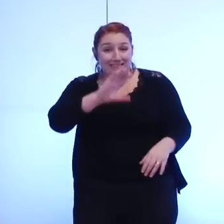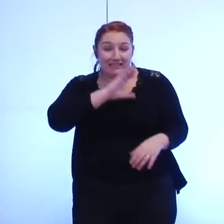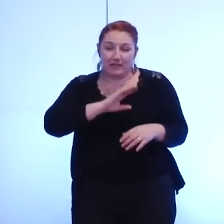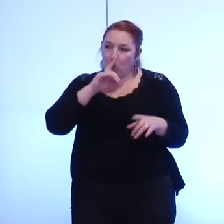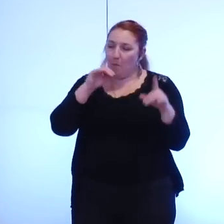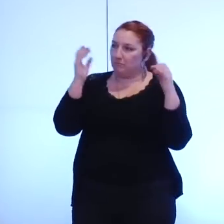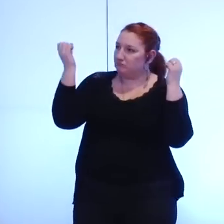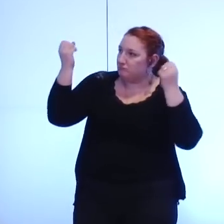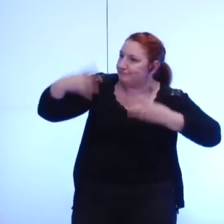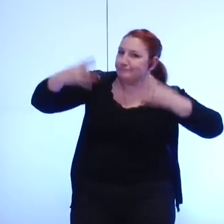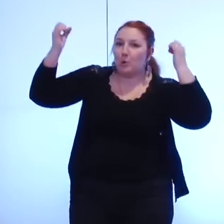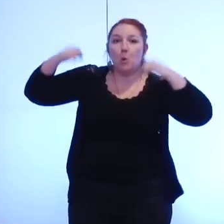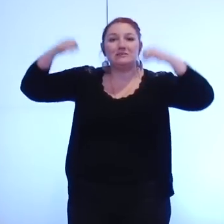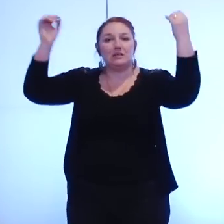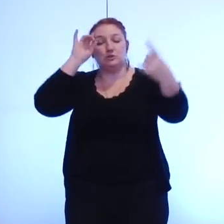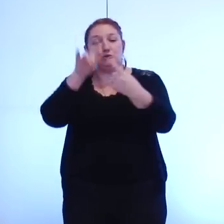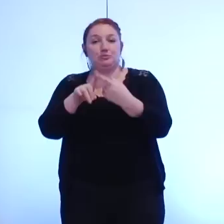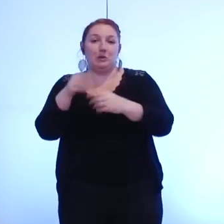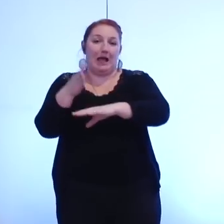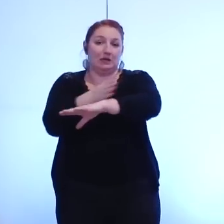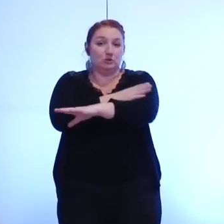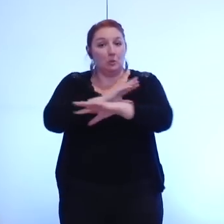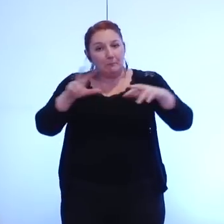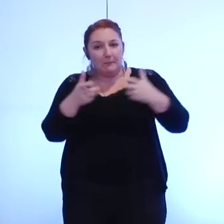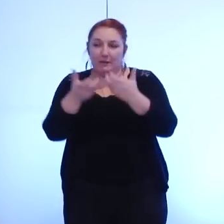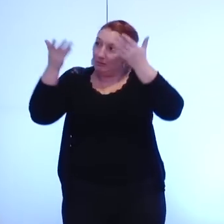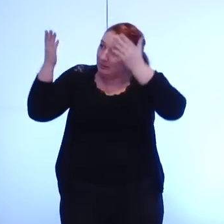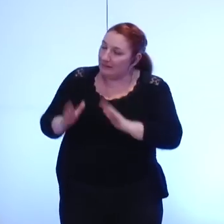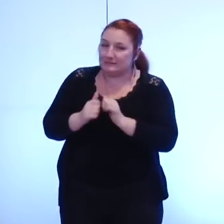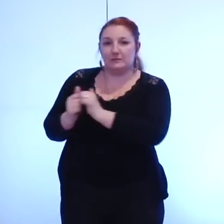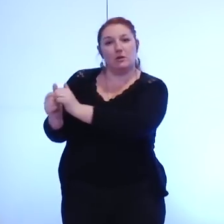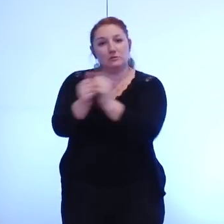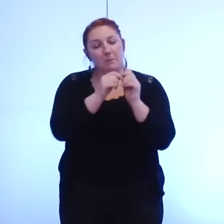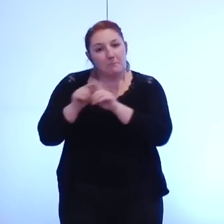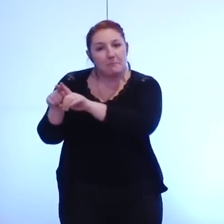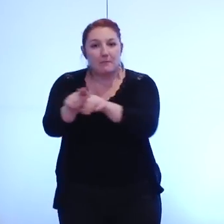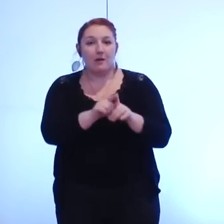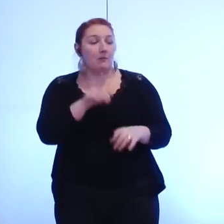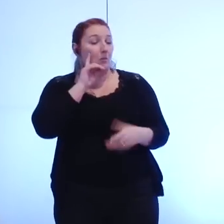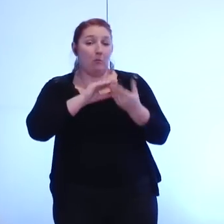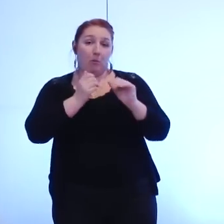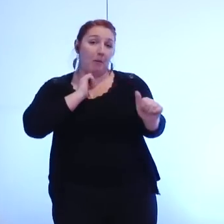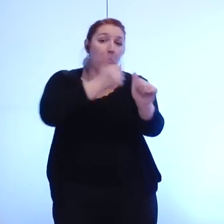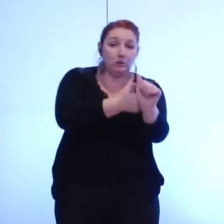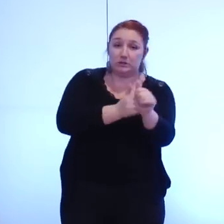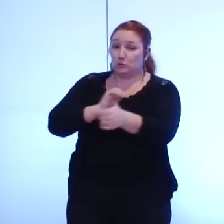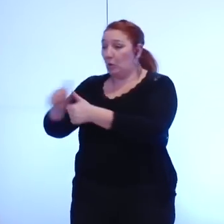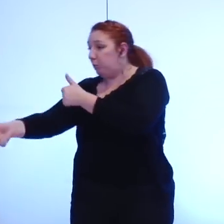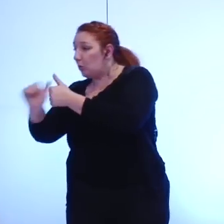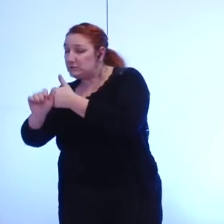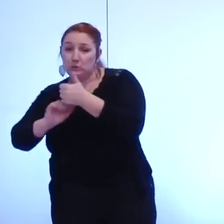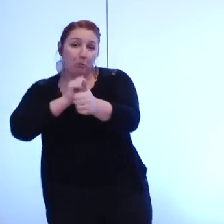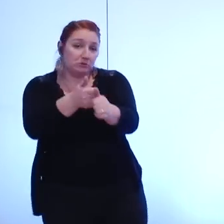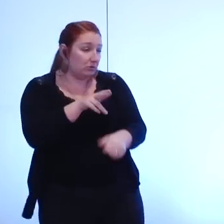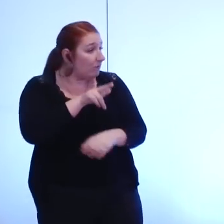qu'est-ce qui se produira si je vous rentrerai dans un logique de procédure ne croyez quand même pas que les